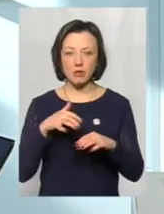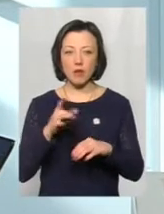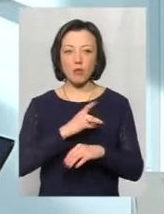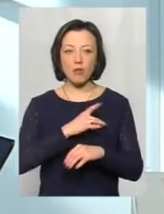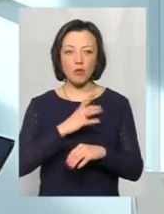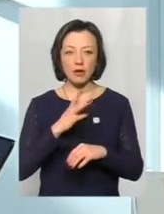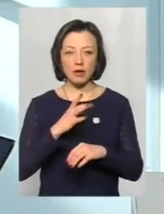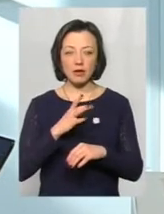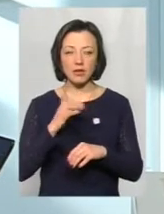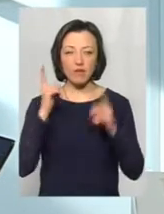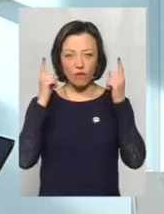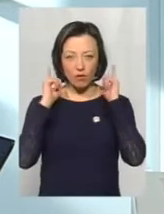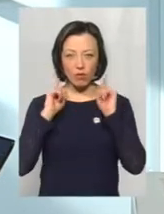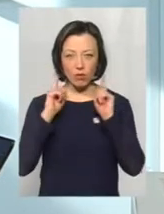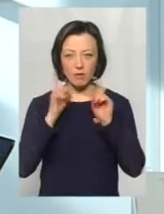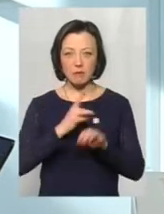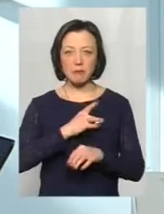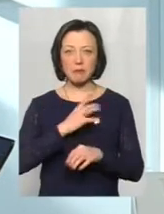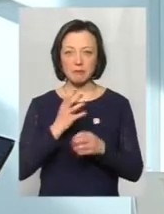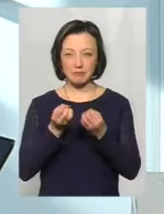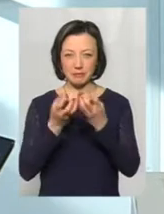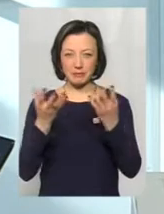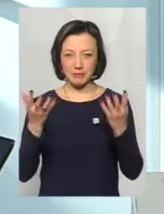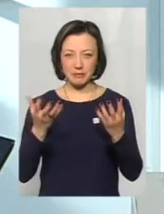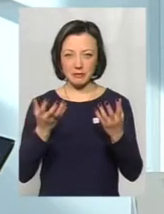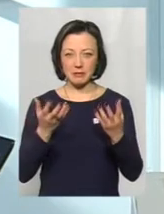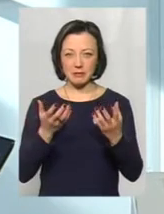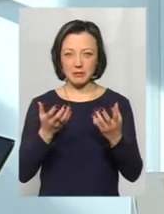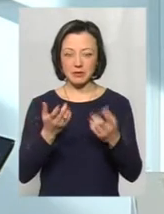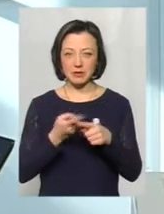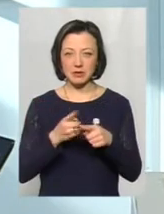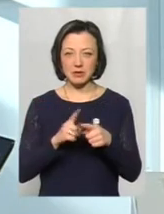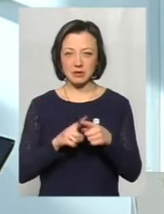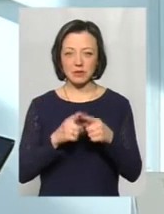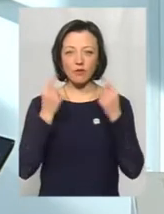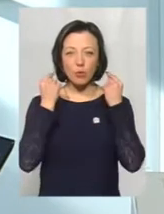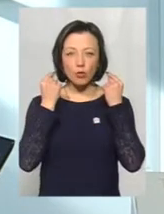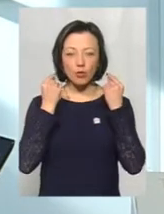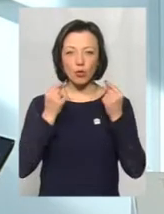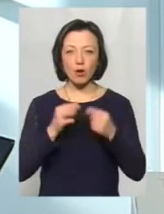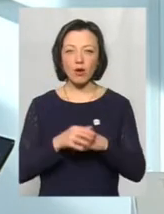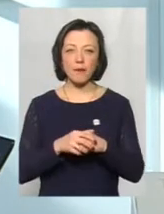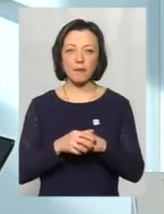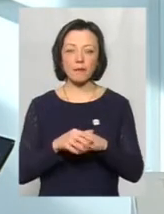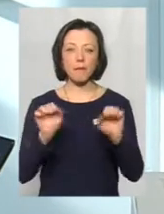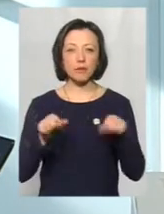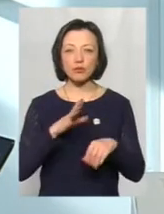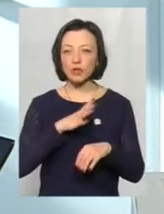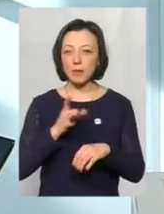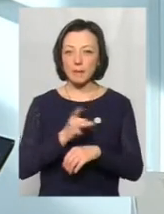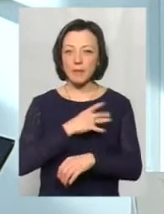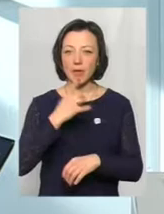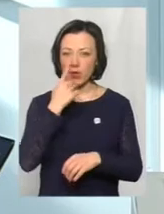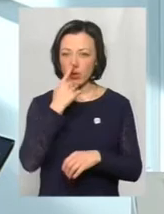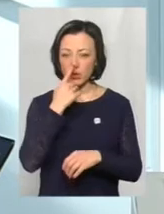вушних раковин, мочок вуха, може бути побіління